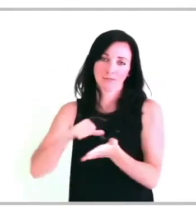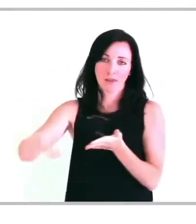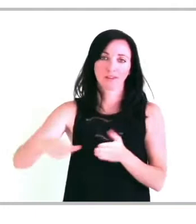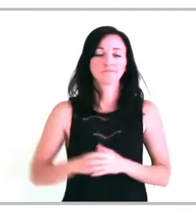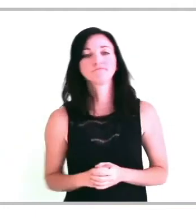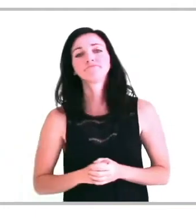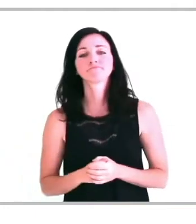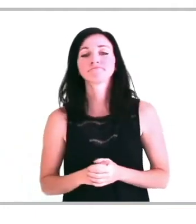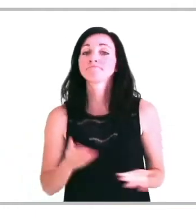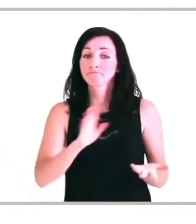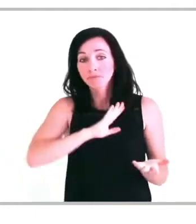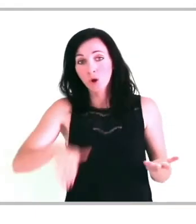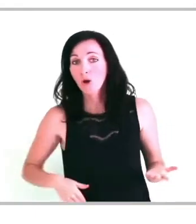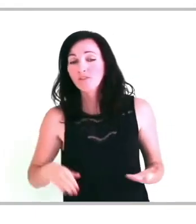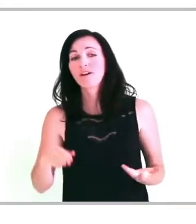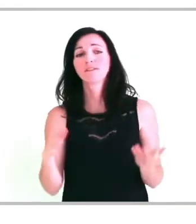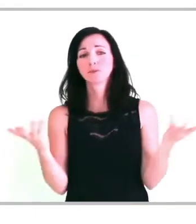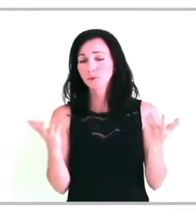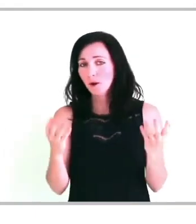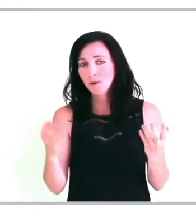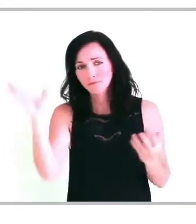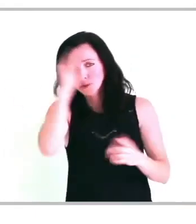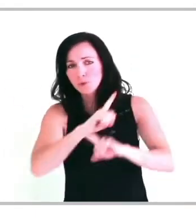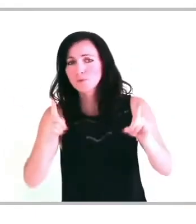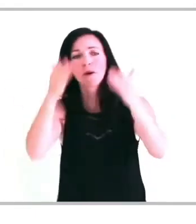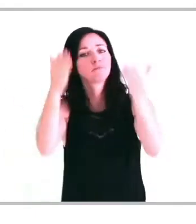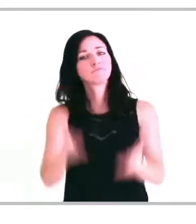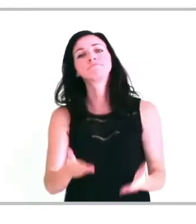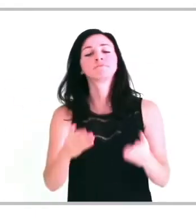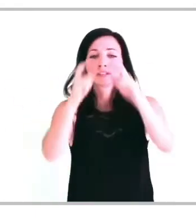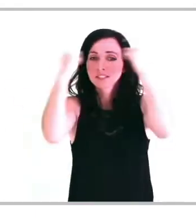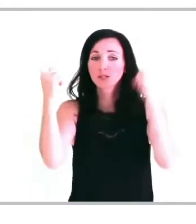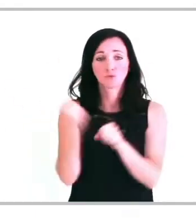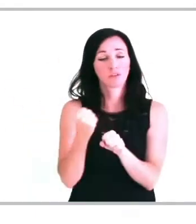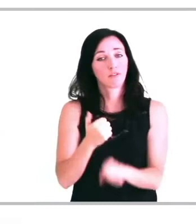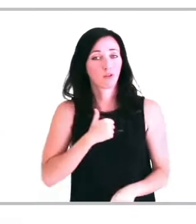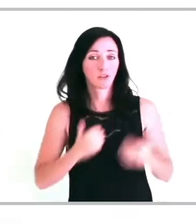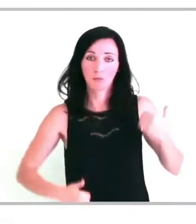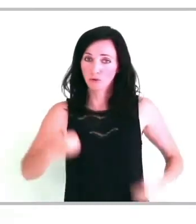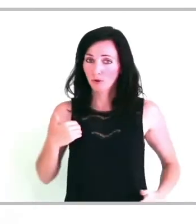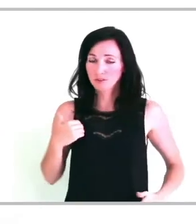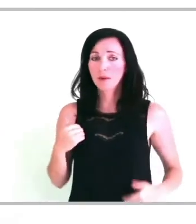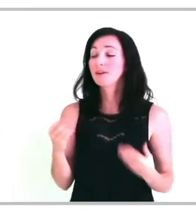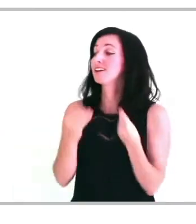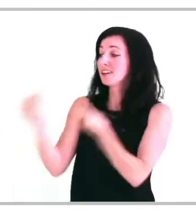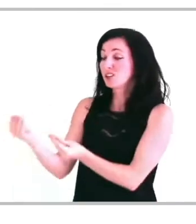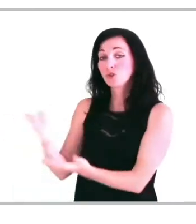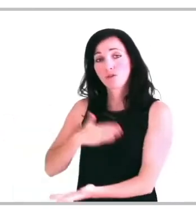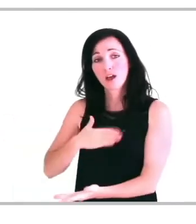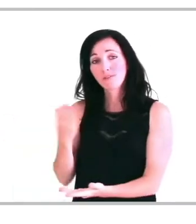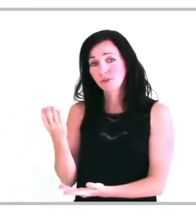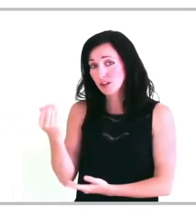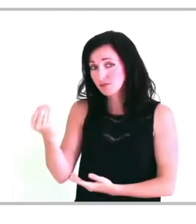handicapés. Enfin, dernier point d'introduction, n'oubliez pas qu'en tant que travailleurs indépendants handicapés,